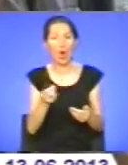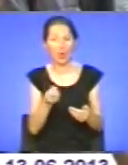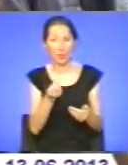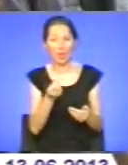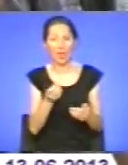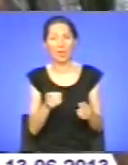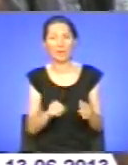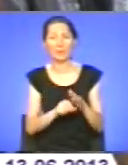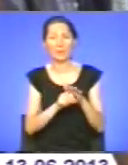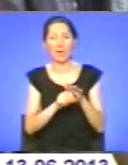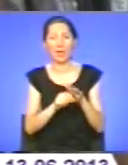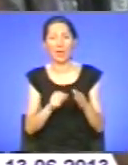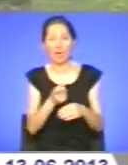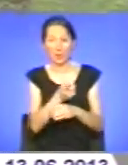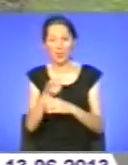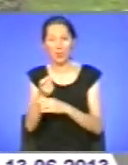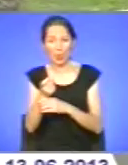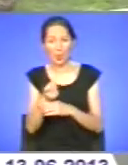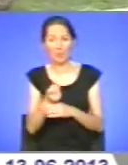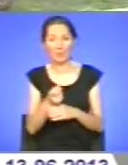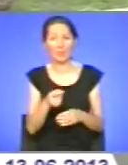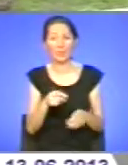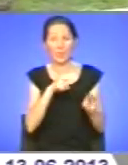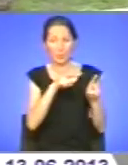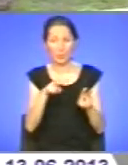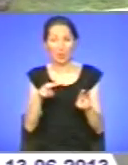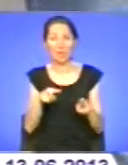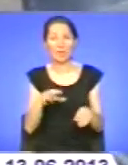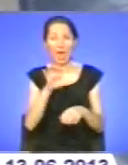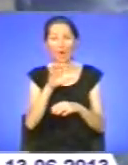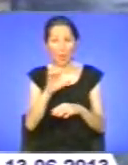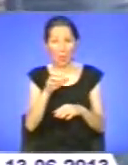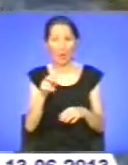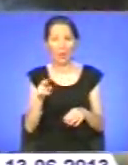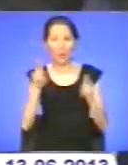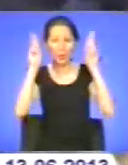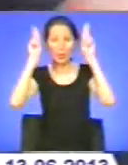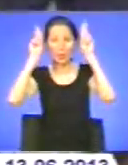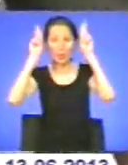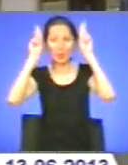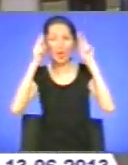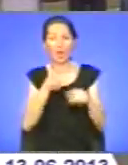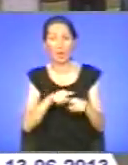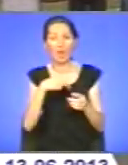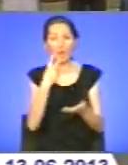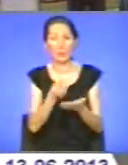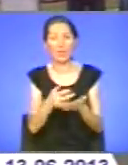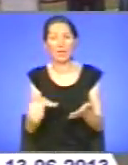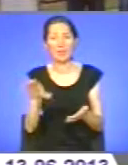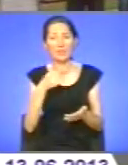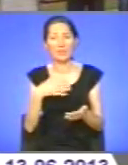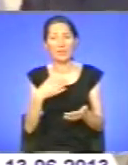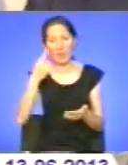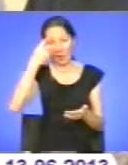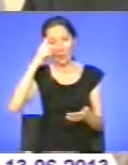меншим захопленням студенти спостерігали за чотирилапим помічником правоохоронців німецькою вівчаркою, яка демонструвала усі свої вміння